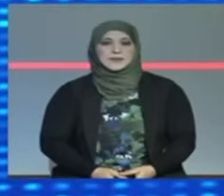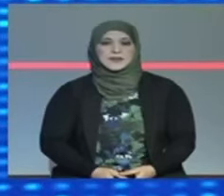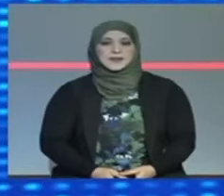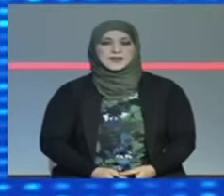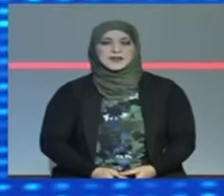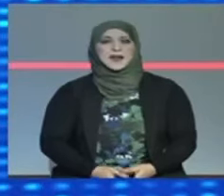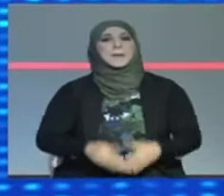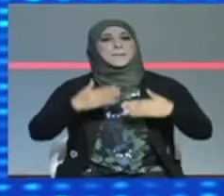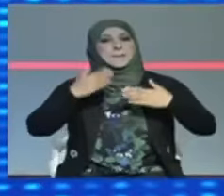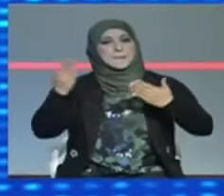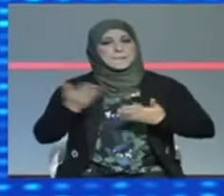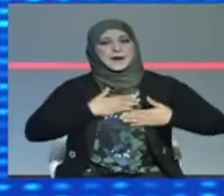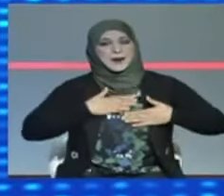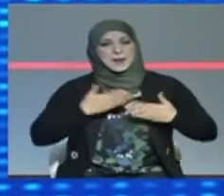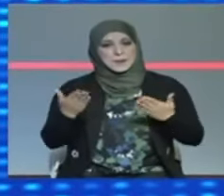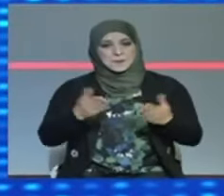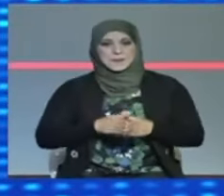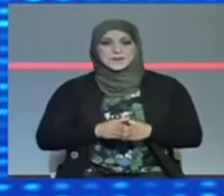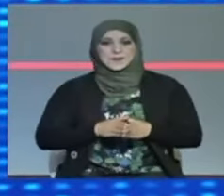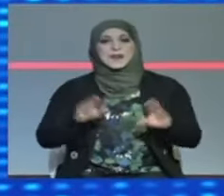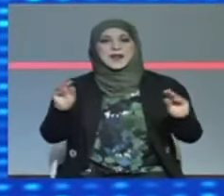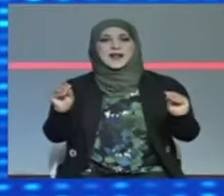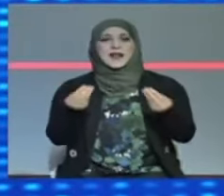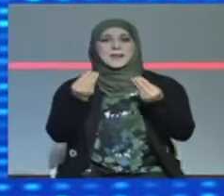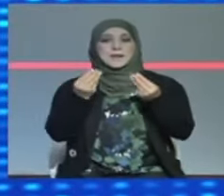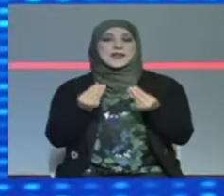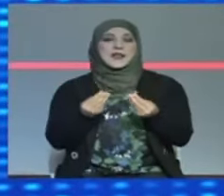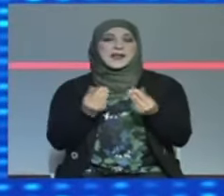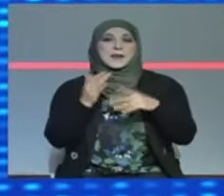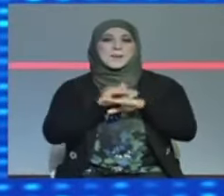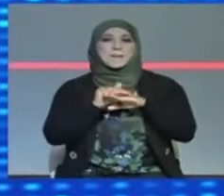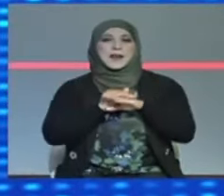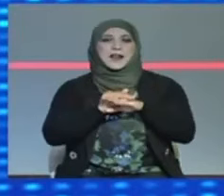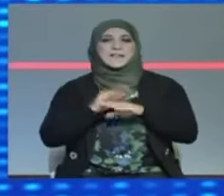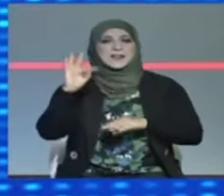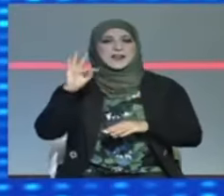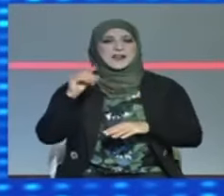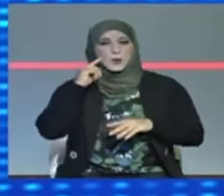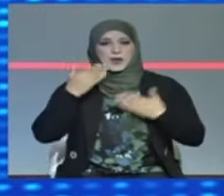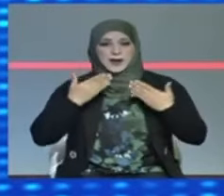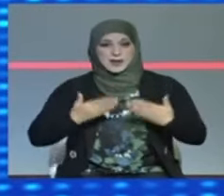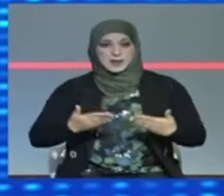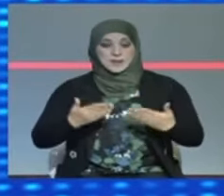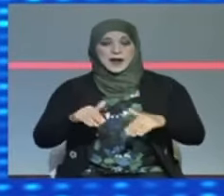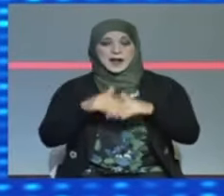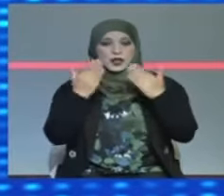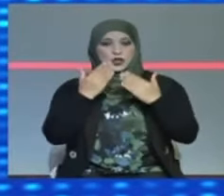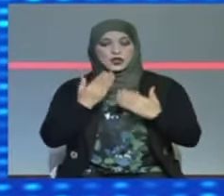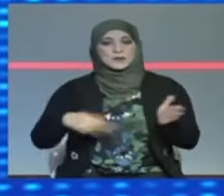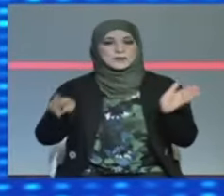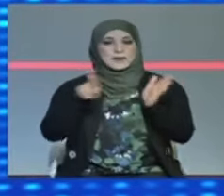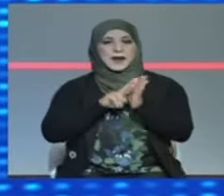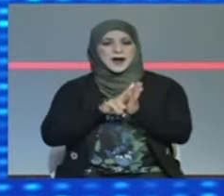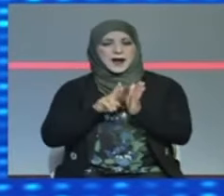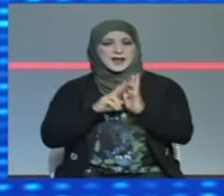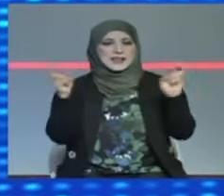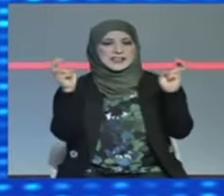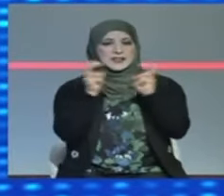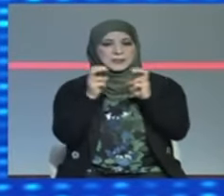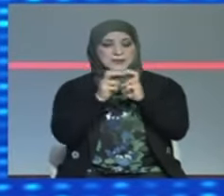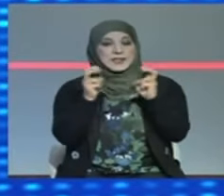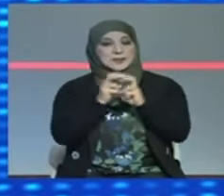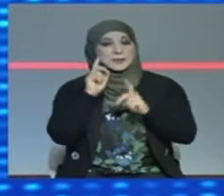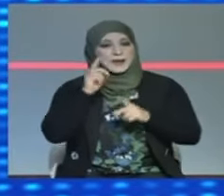اهلا بكم البداية بالكامور حيث تمت صباح اليوم عملية اعادة ضخ البترول